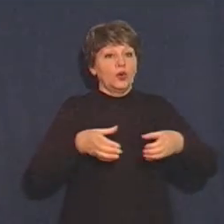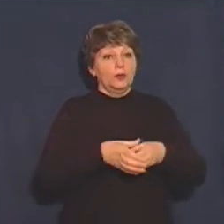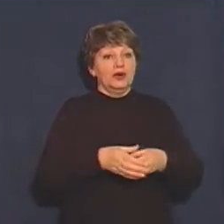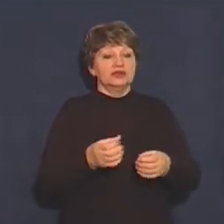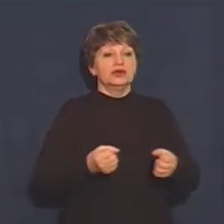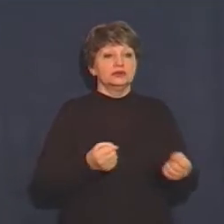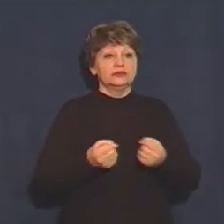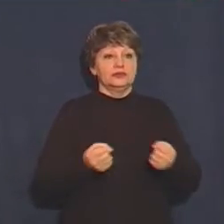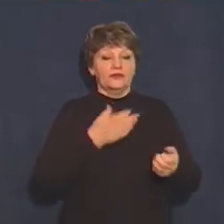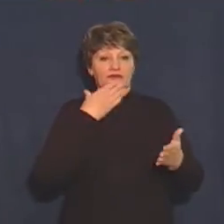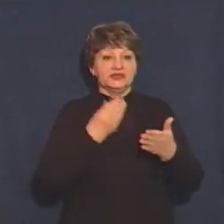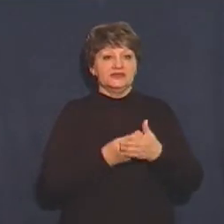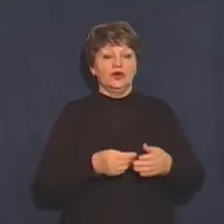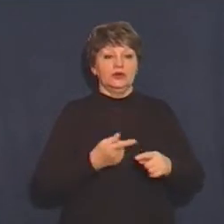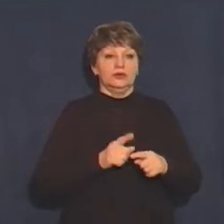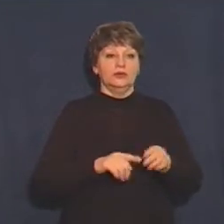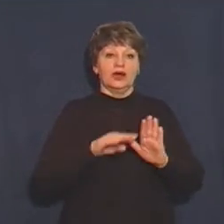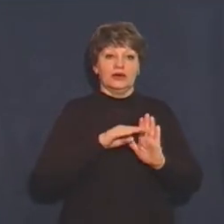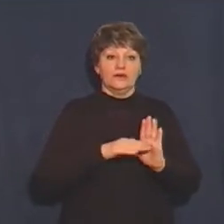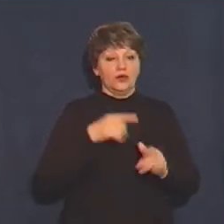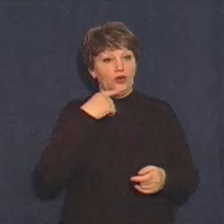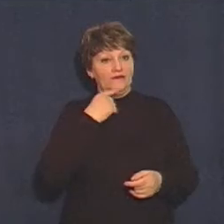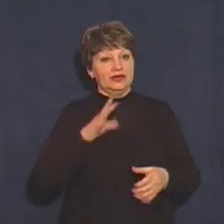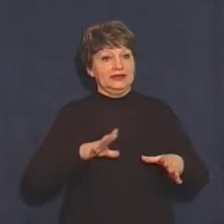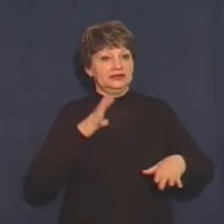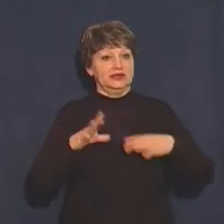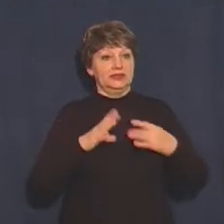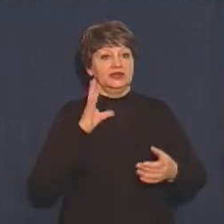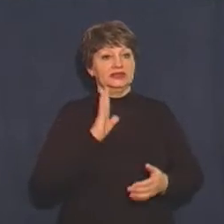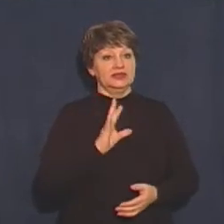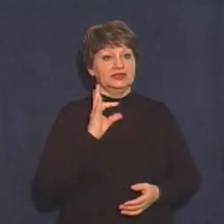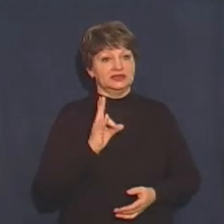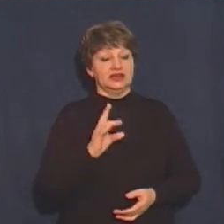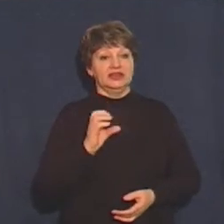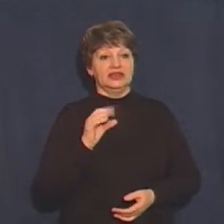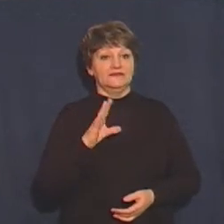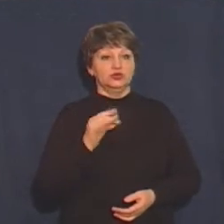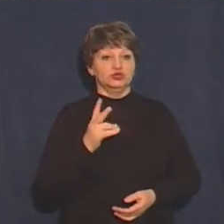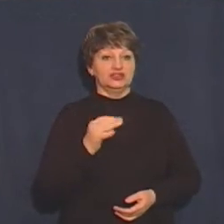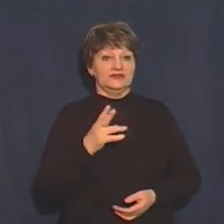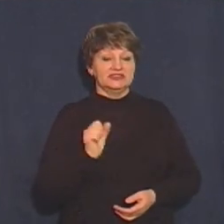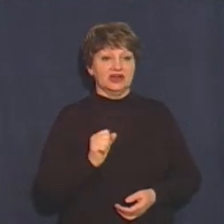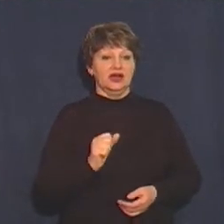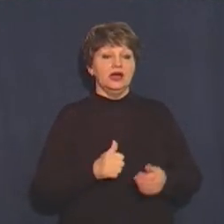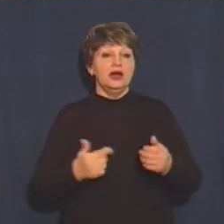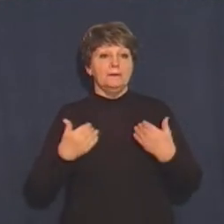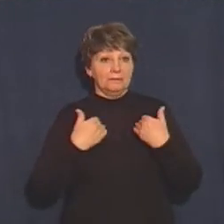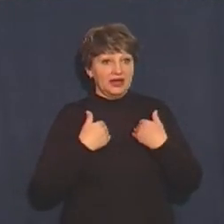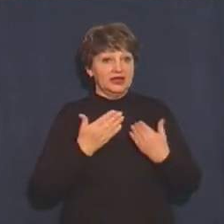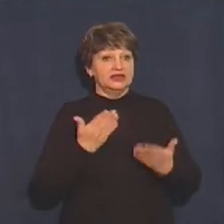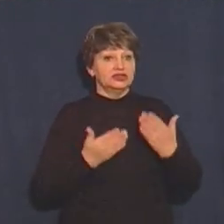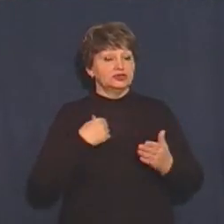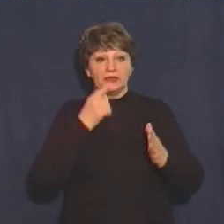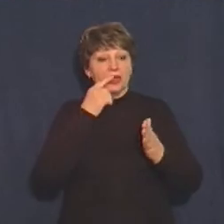лідерів у своєму дивізіоні, говорить тренерка Наталя Євтушевська. Вийти у фінал чотирьох, але навіть якщо ми туди не